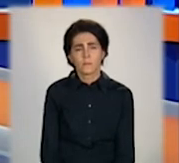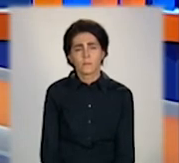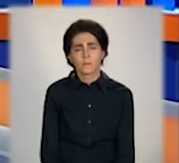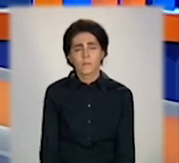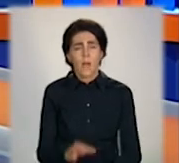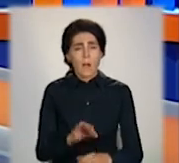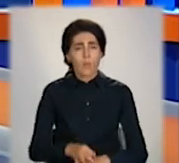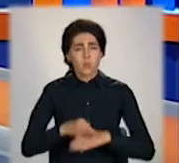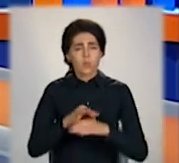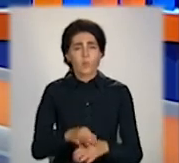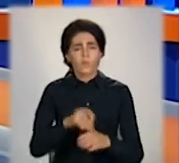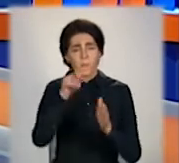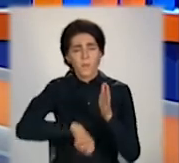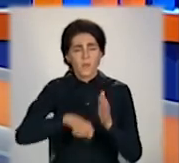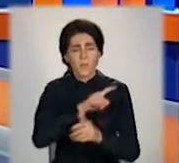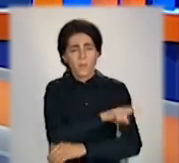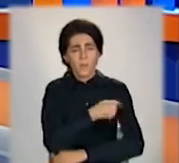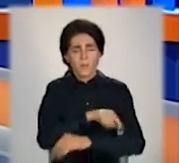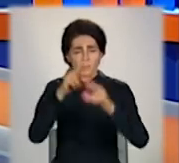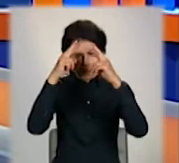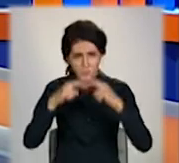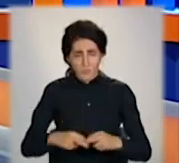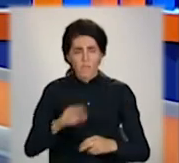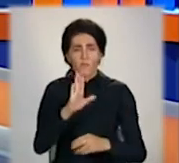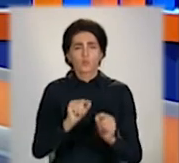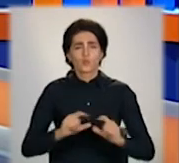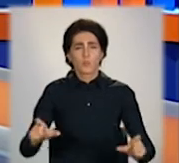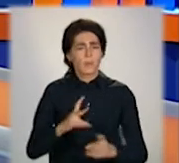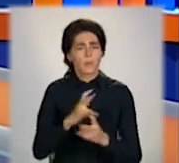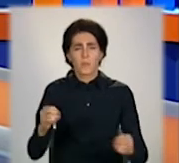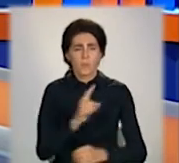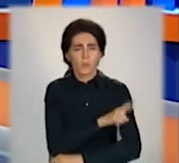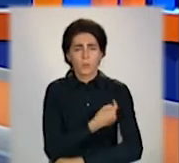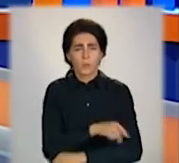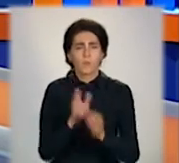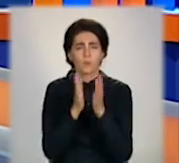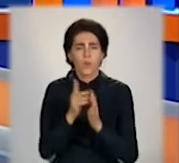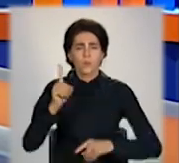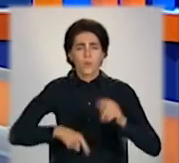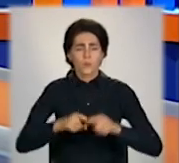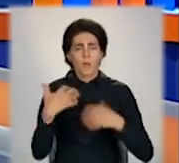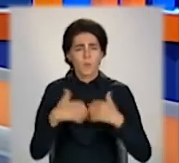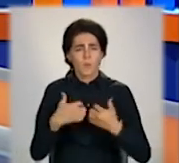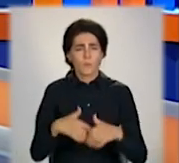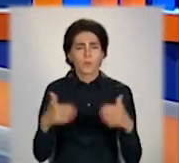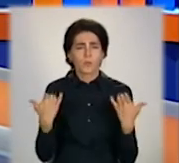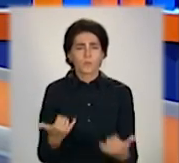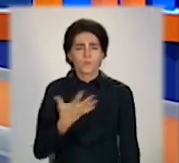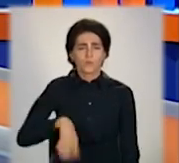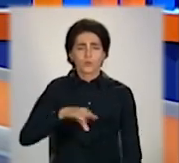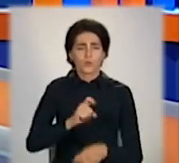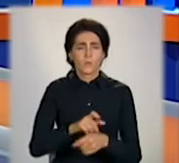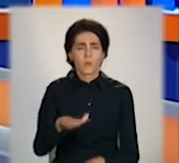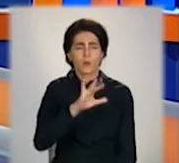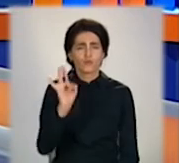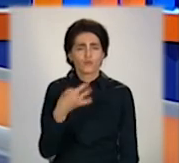Проводити медогляд у школах, а не в поліклініках, просять батьки Краматорська. Мовляв, нині Донбас у помаранчевій